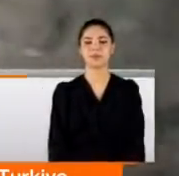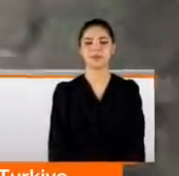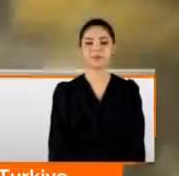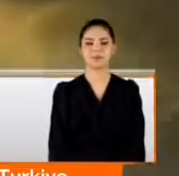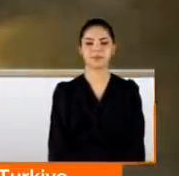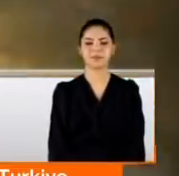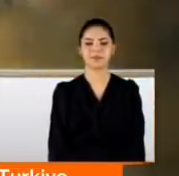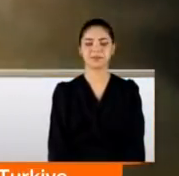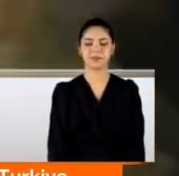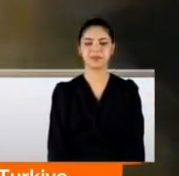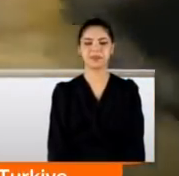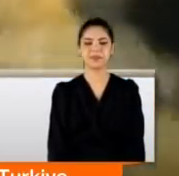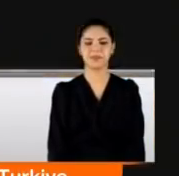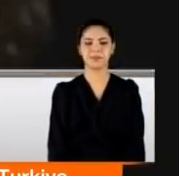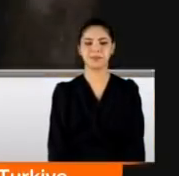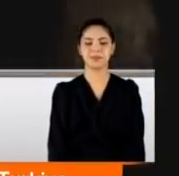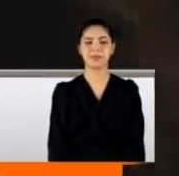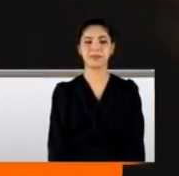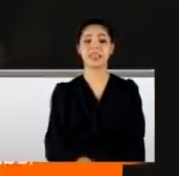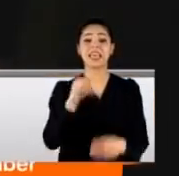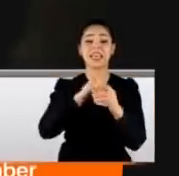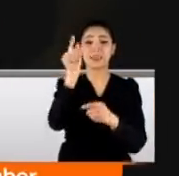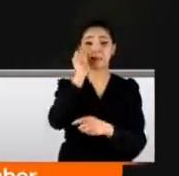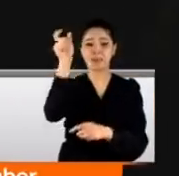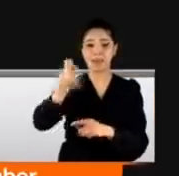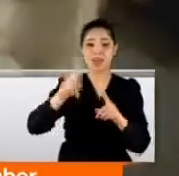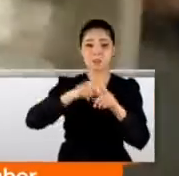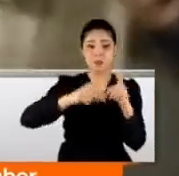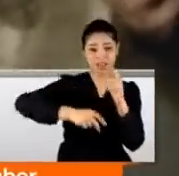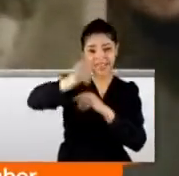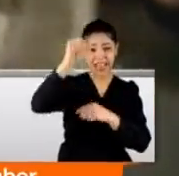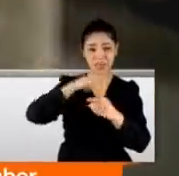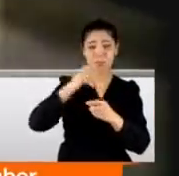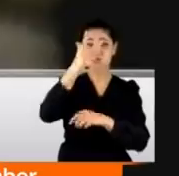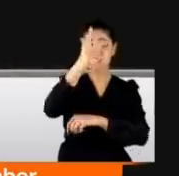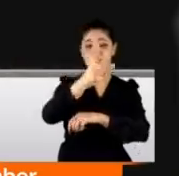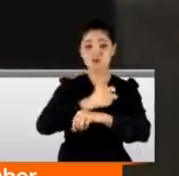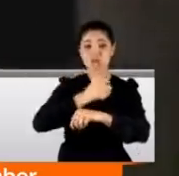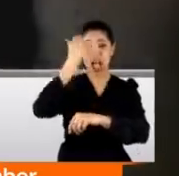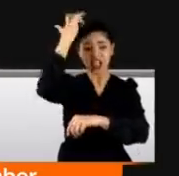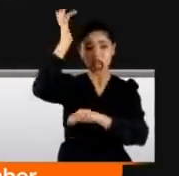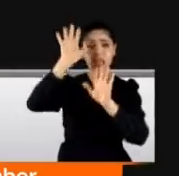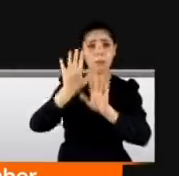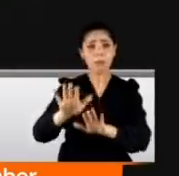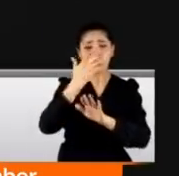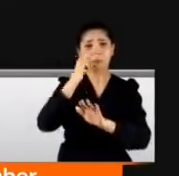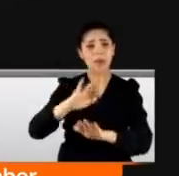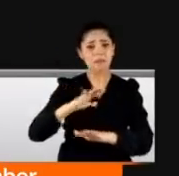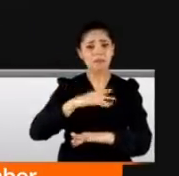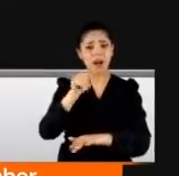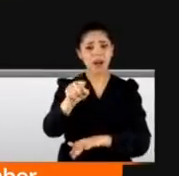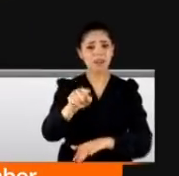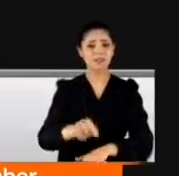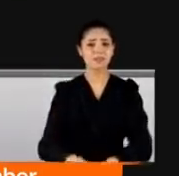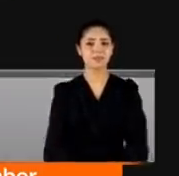yapıyorsun burada? Niye kaçıyorsun sen? Neden kaçıyorsun? İçlerinden biri polisi atlatmak için tam 3 saatini çatıda geçirdi. Görüyoruz seni gel buraya